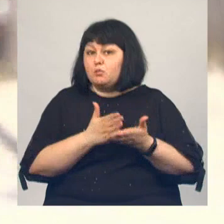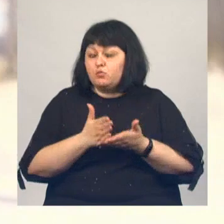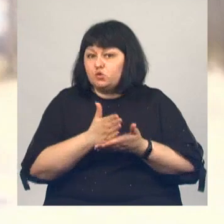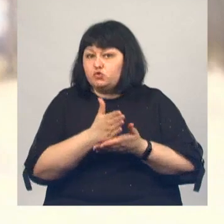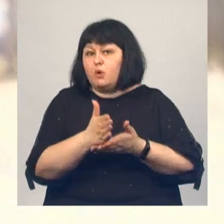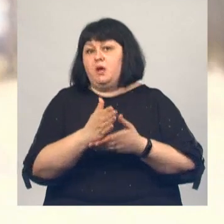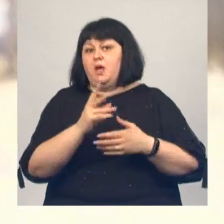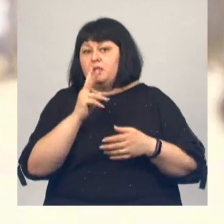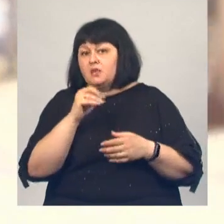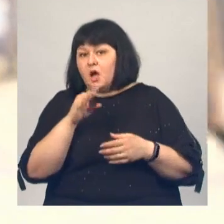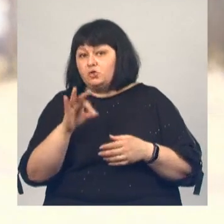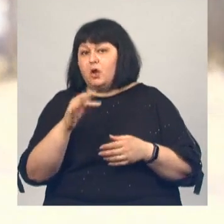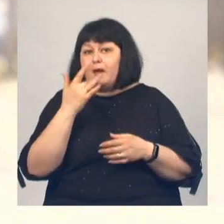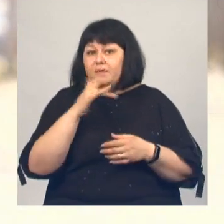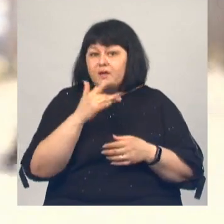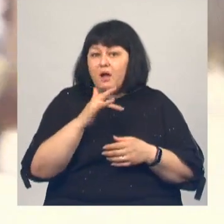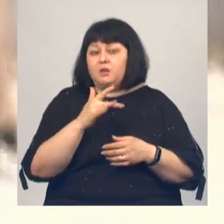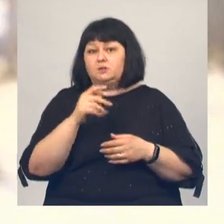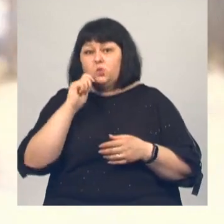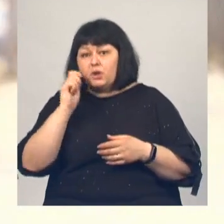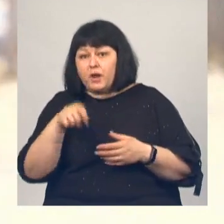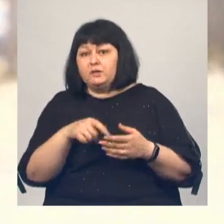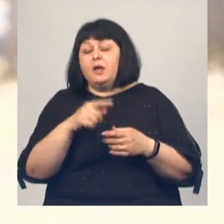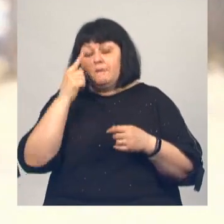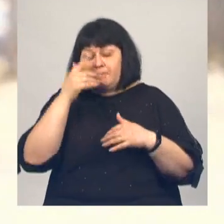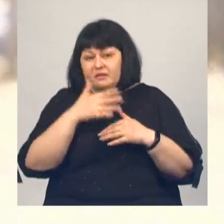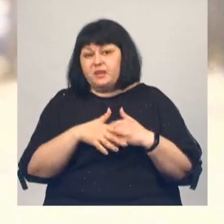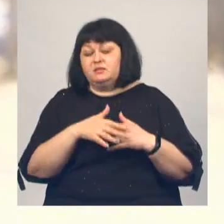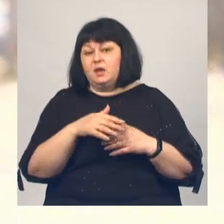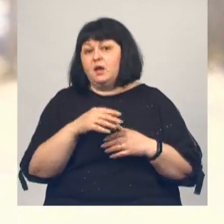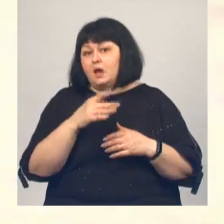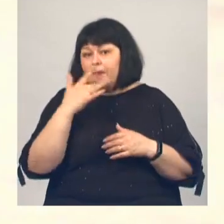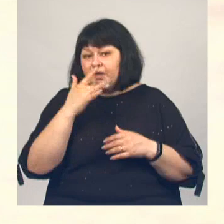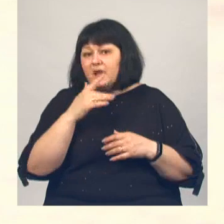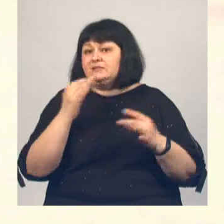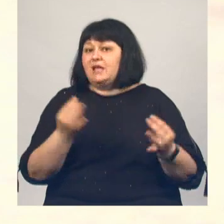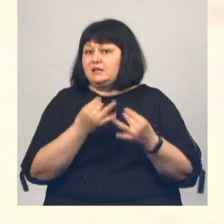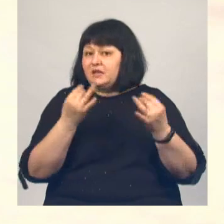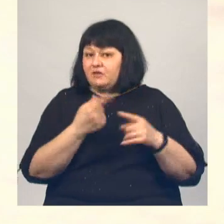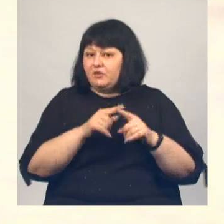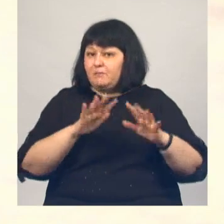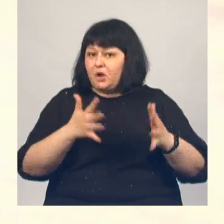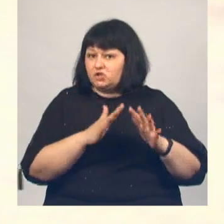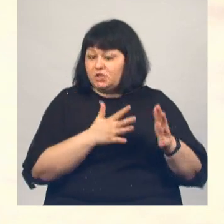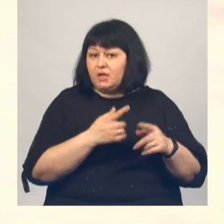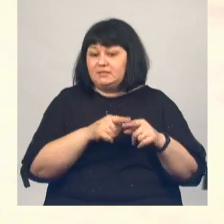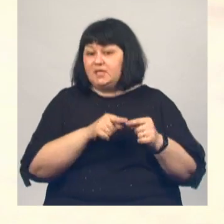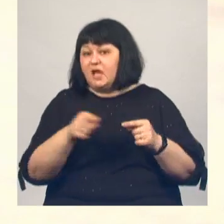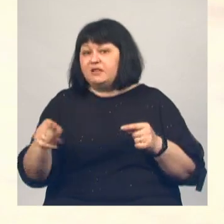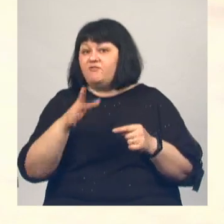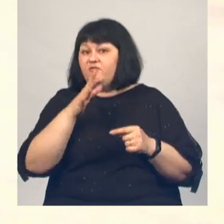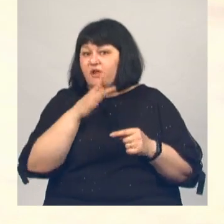НАТО и американцы. Понятно, что они заинтересованы в происходящее. За это время они